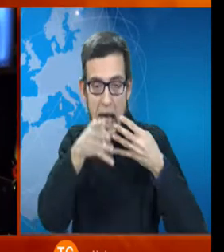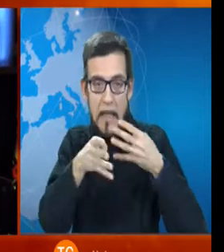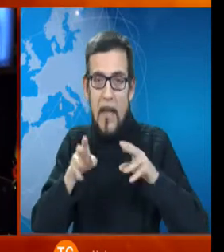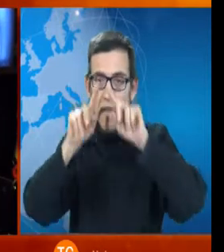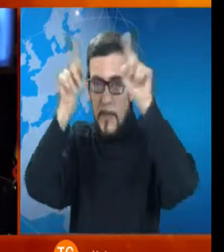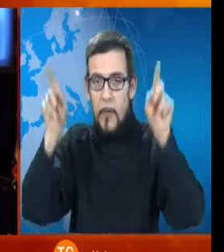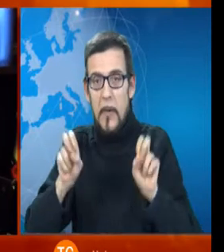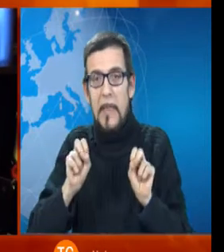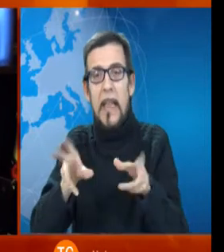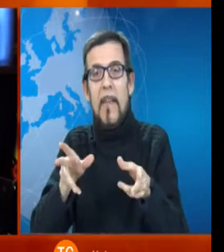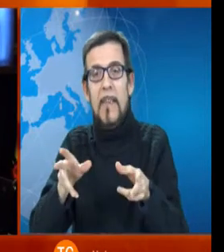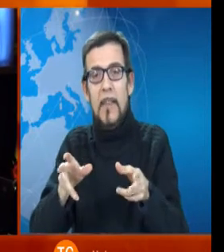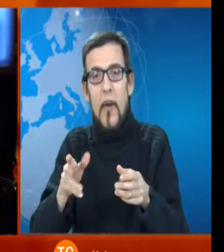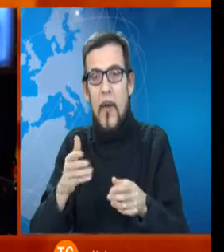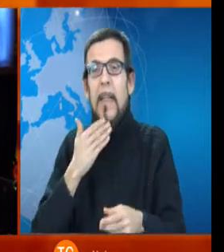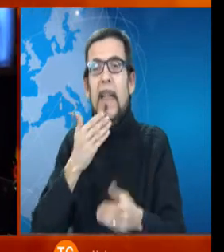televisione arrivederci